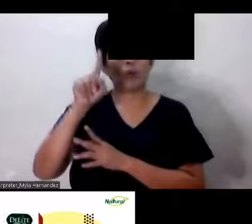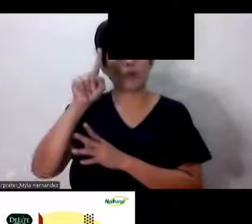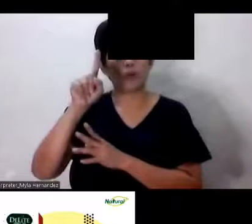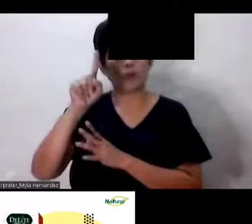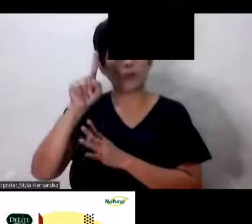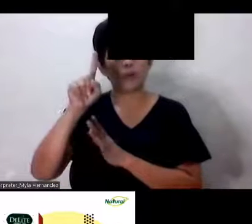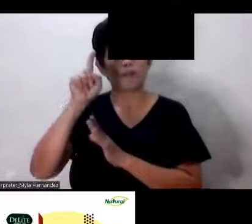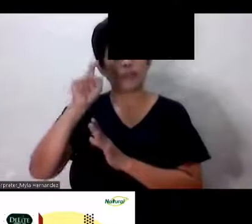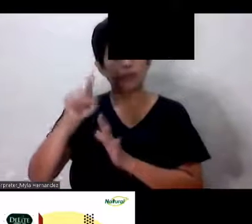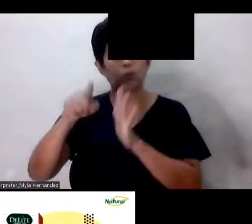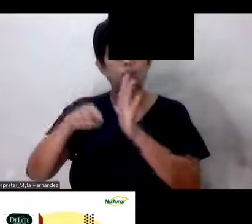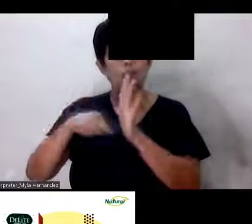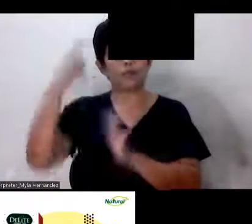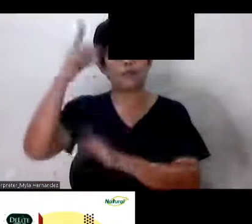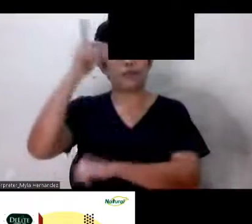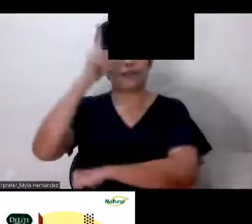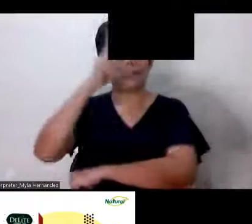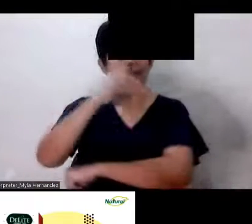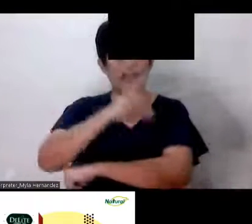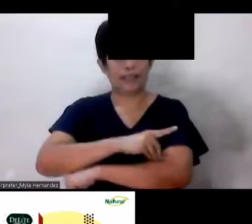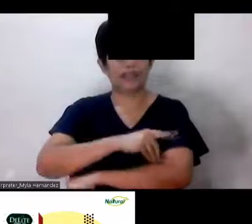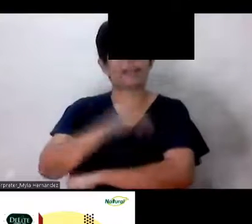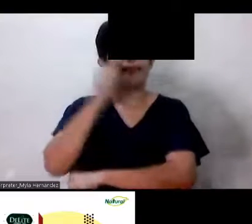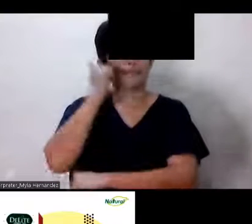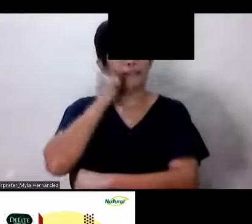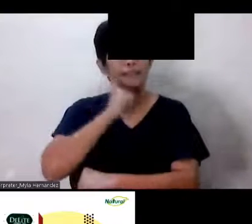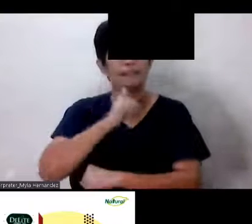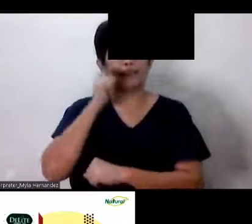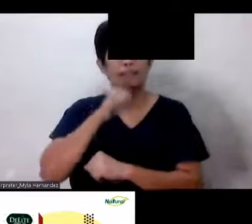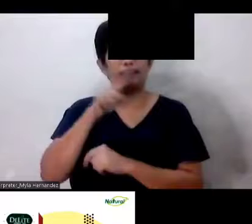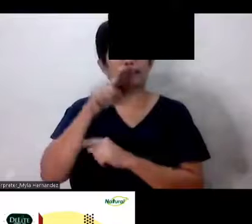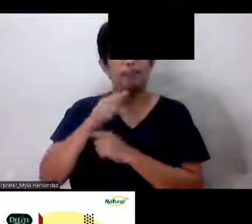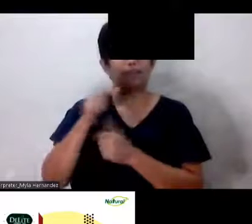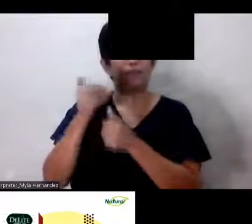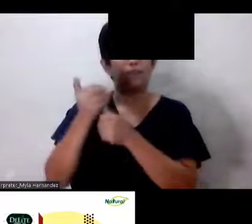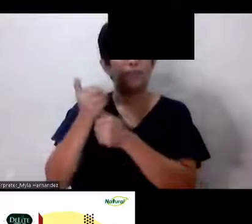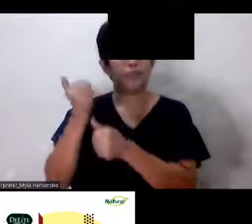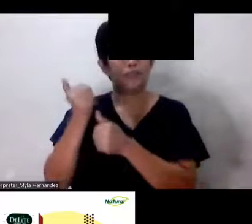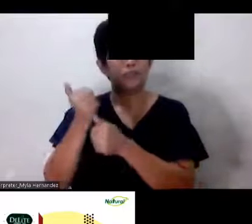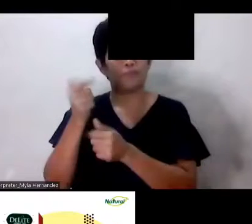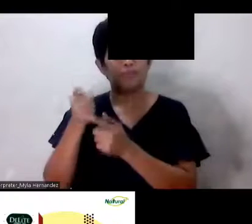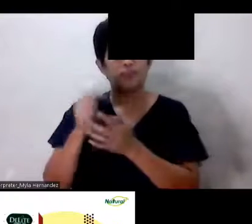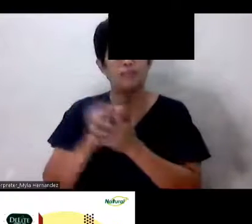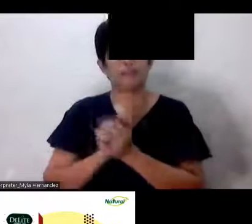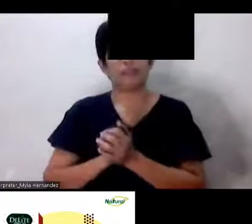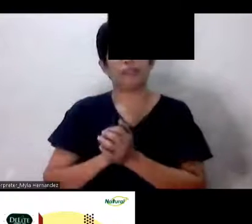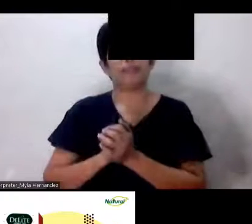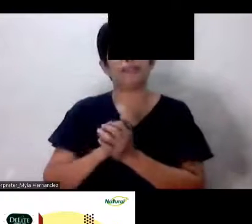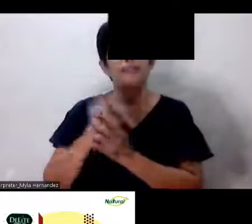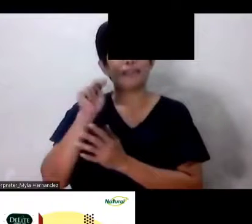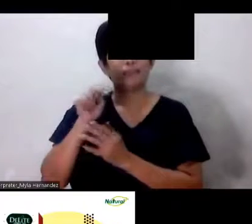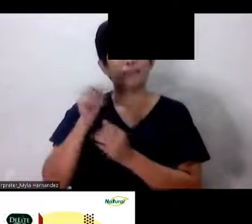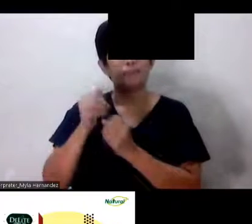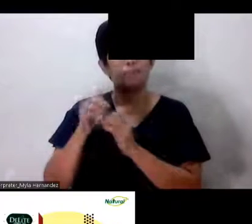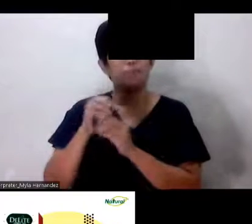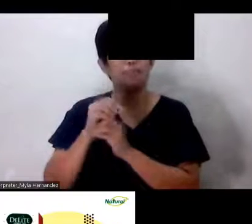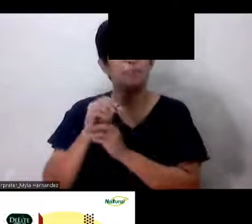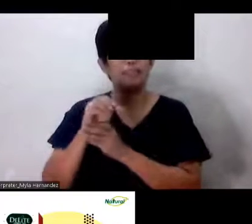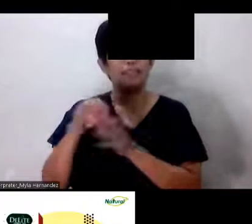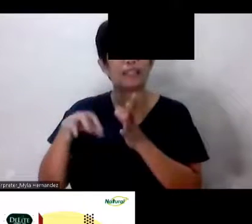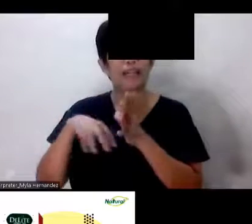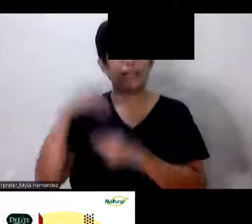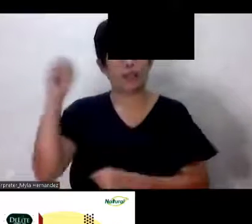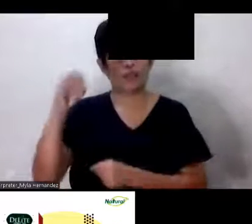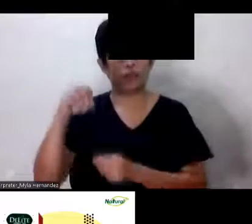Sana Ideally Diba? Once a day Yung ating pagdumi Kasi ang kailangan po talaga Na ilalabas po natin Yung mga duming ito